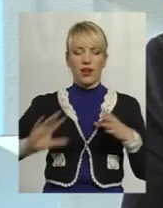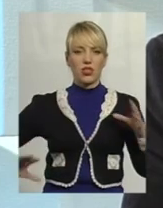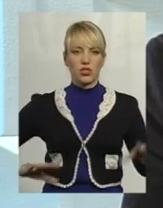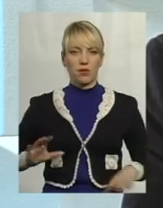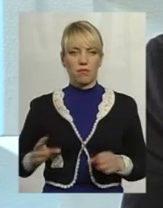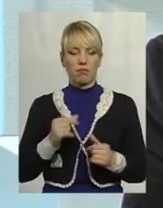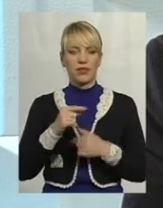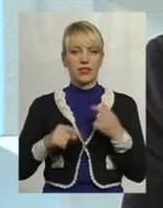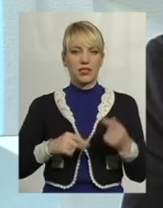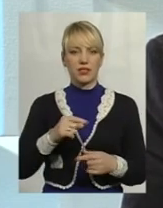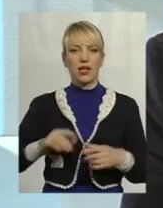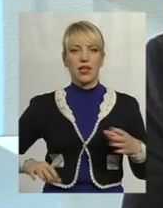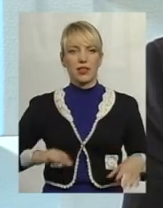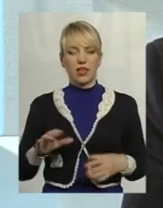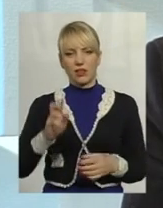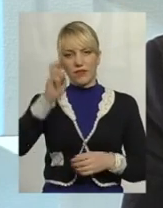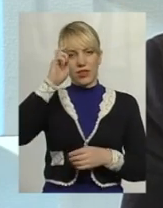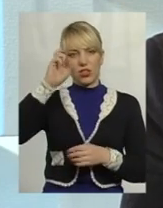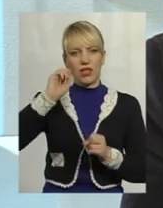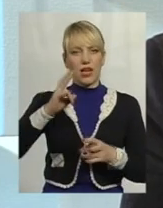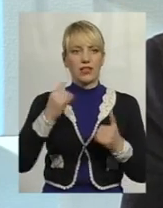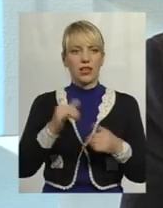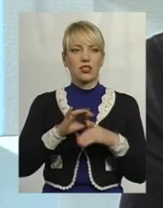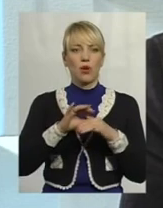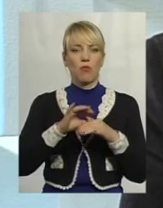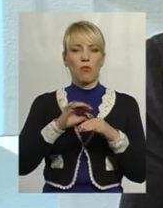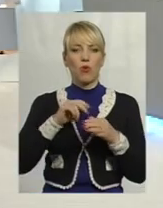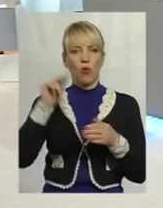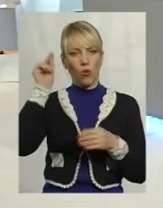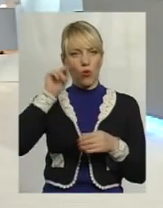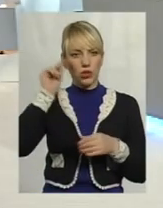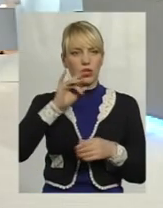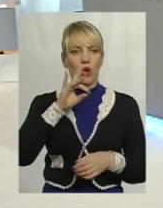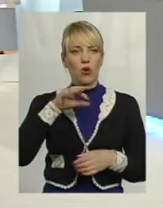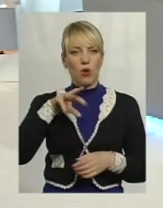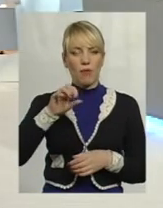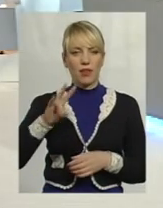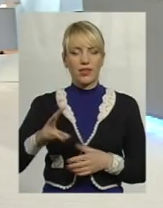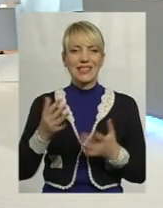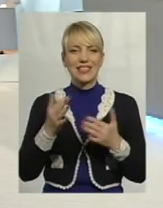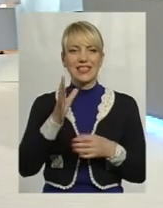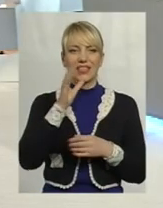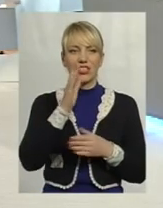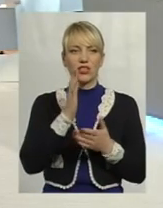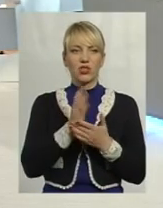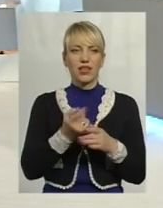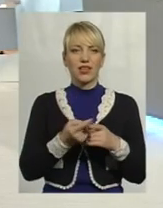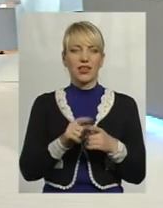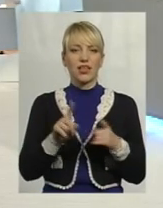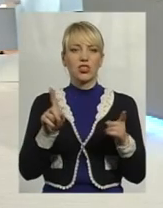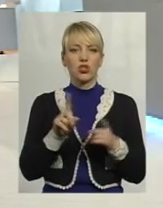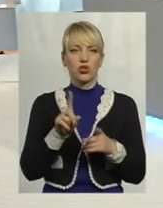держави, як наразі проходить Роман. Скільки часу є на те, аби